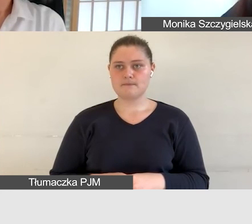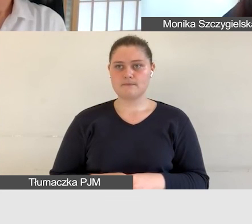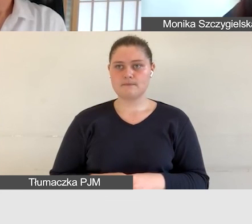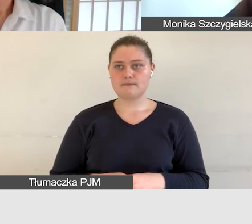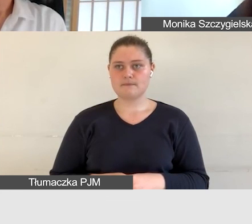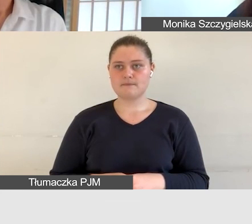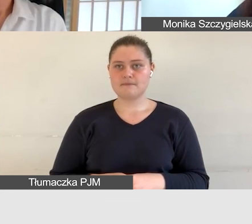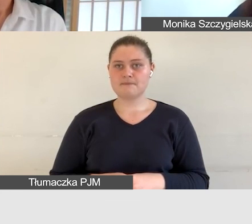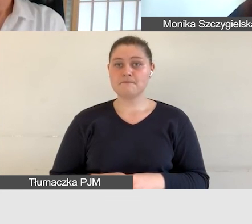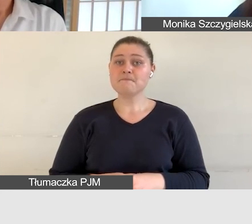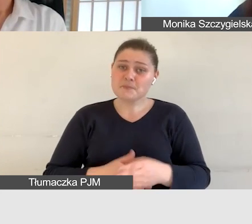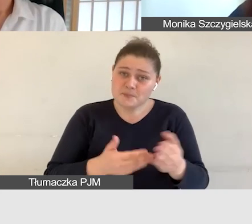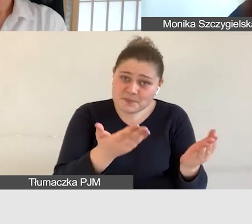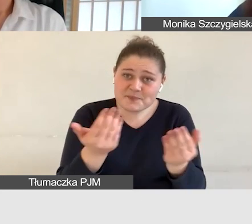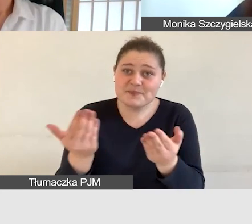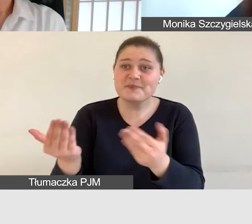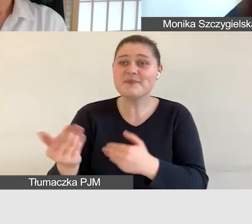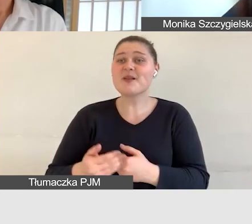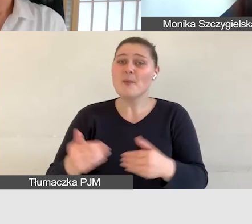zachęcam do zadawania pytań